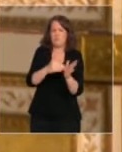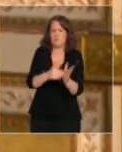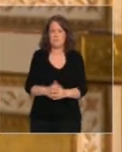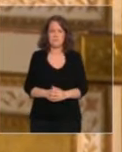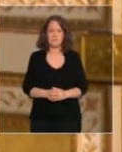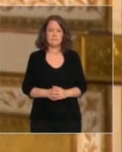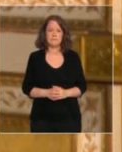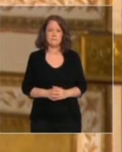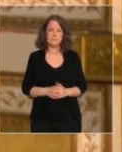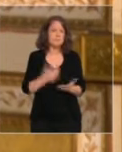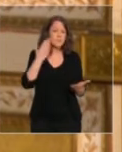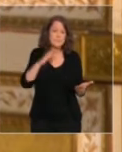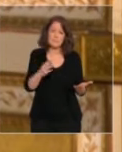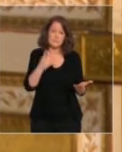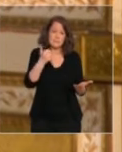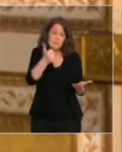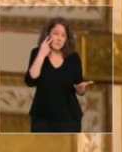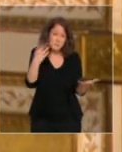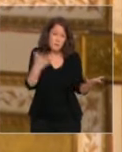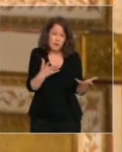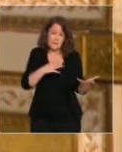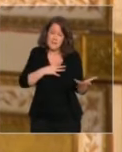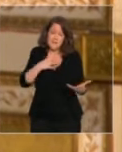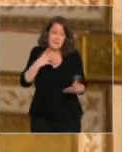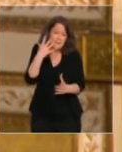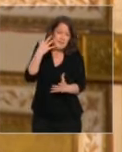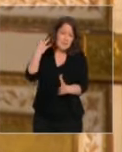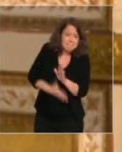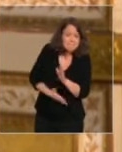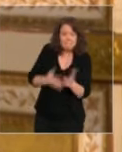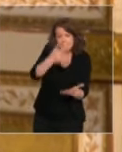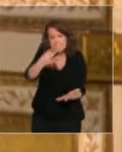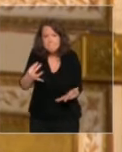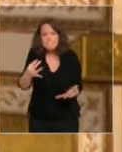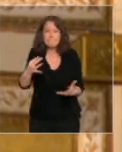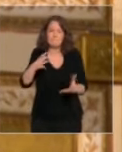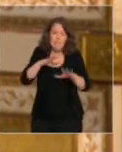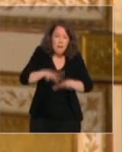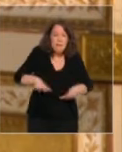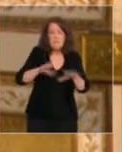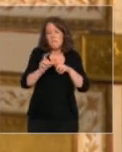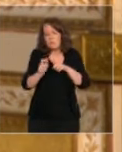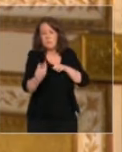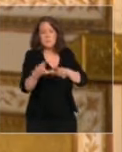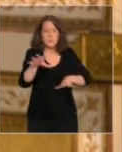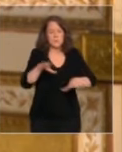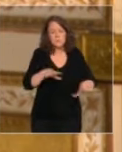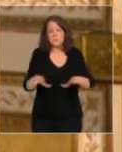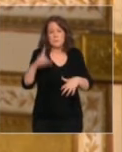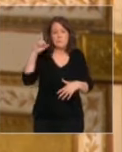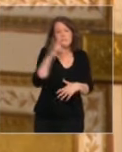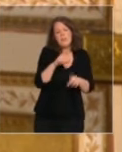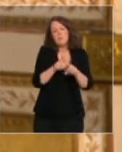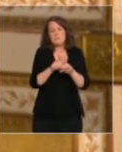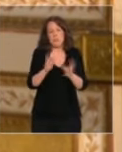j'ai vu des ratés, encore trop de lenteurs, de procédures inutiles, des faiblesses aussi de